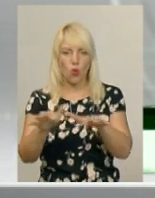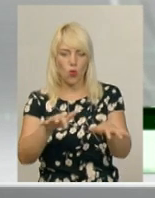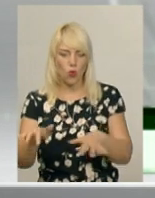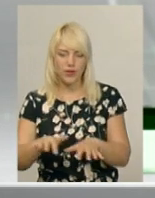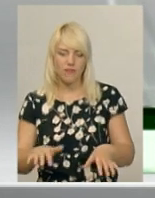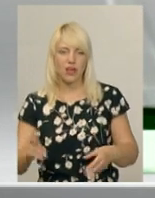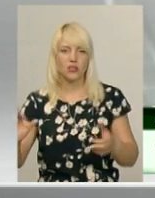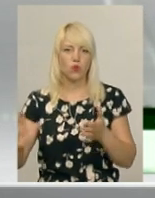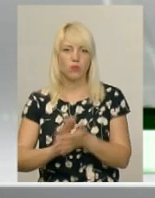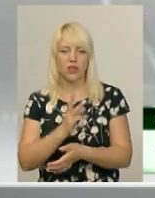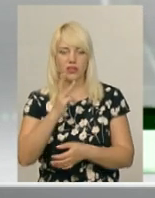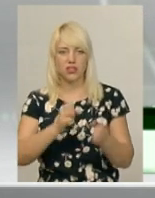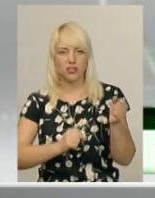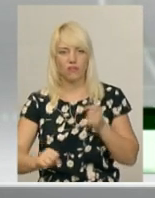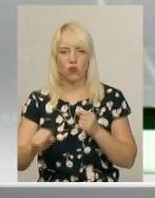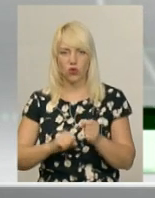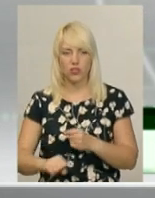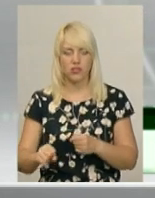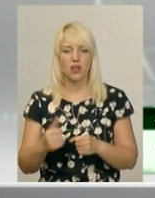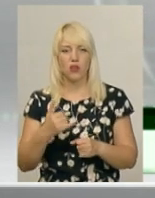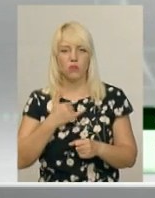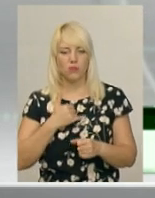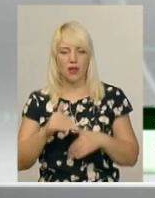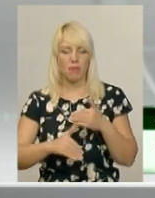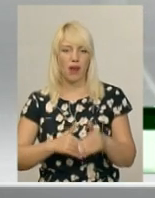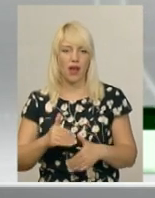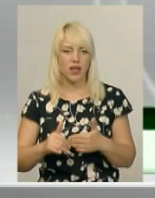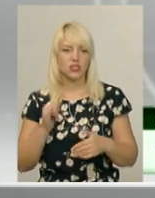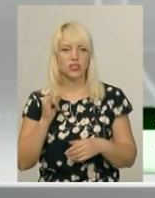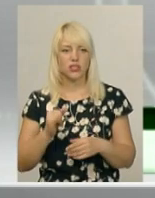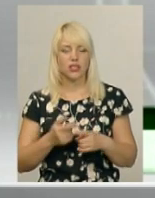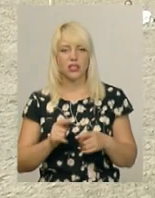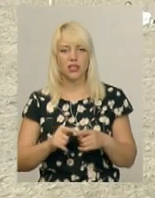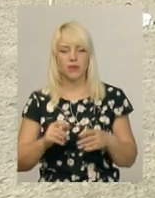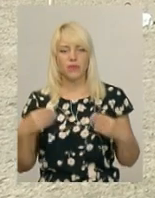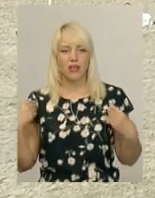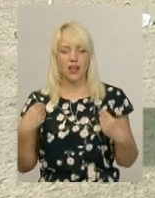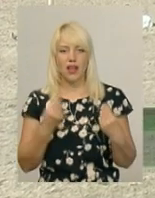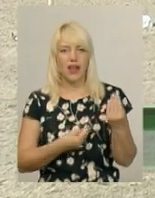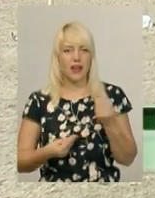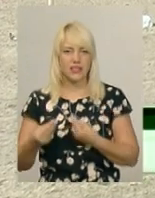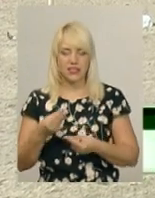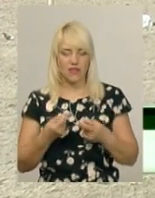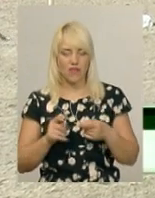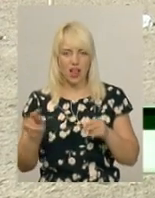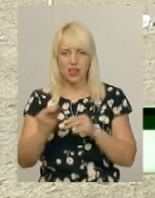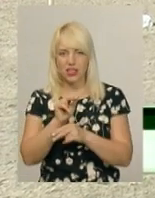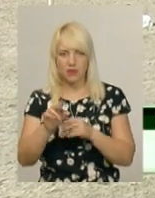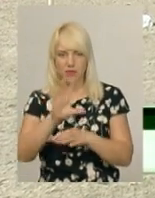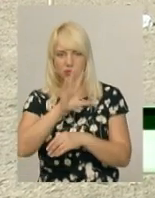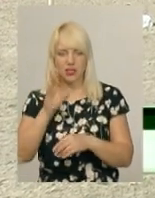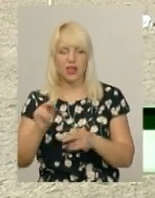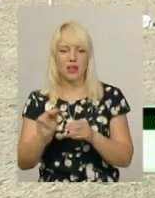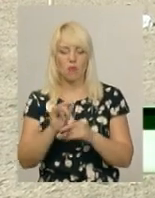три зборники убирають, убирають у мене пляж. Здівалки ми встановили. Отож, ремонт лавок та фонтанчиків з